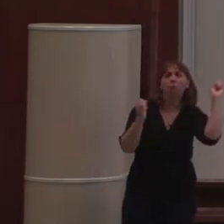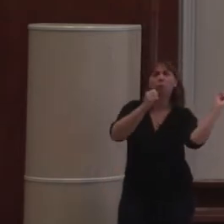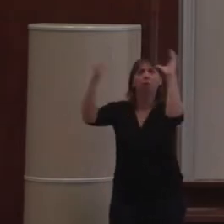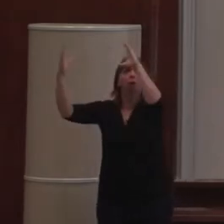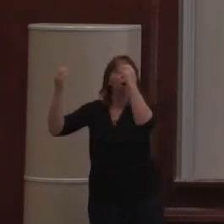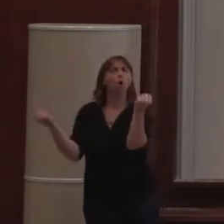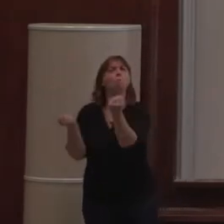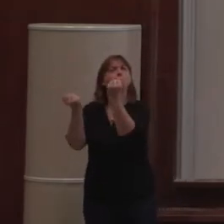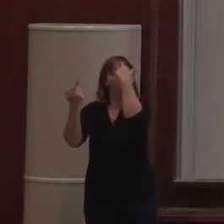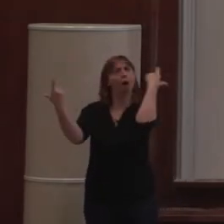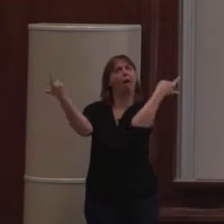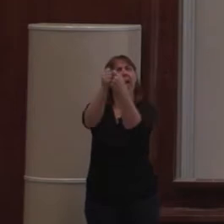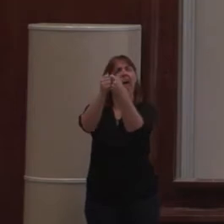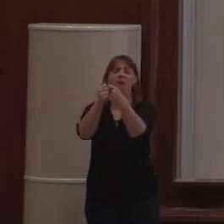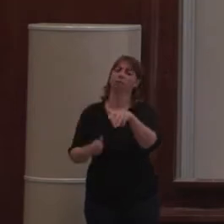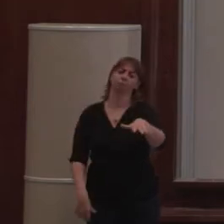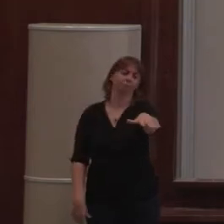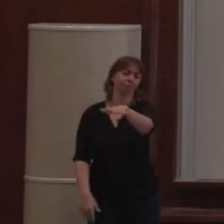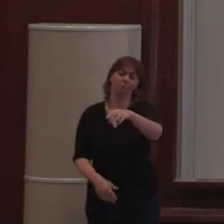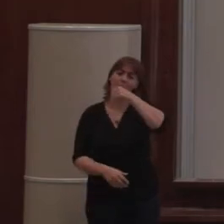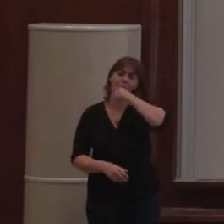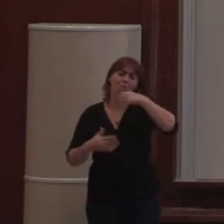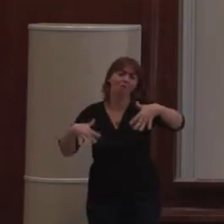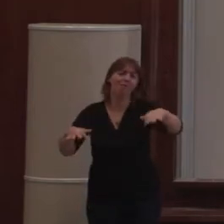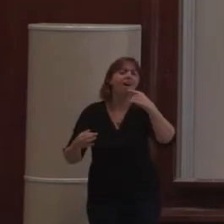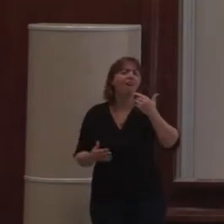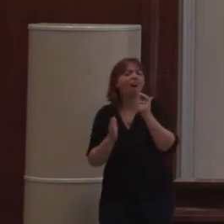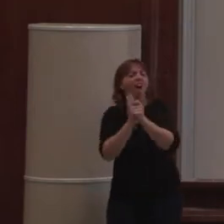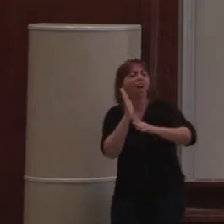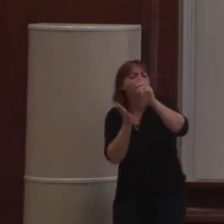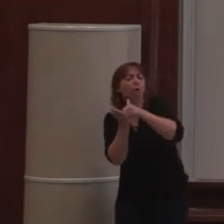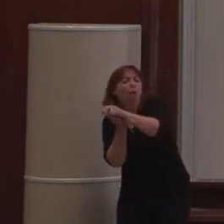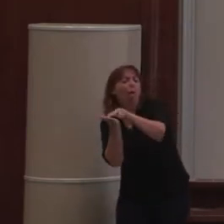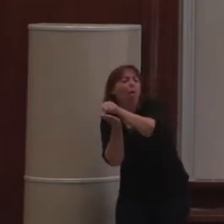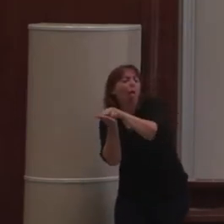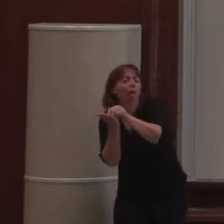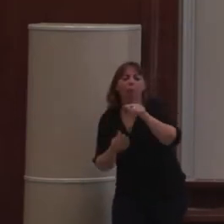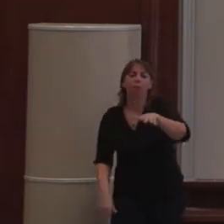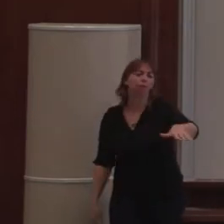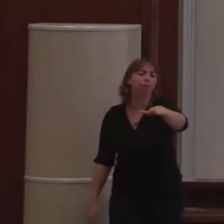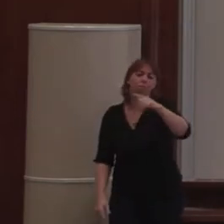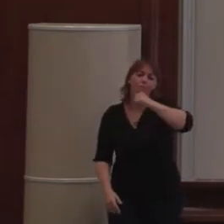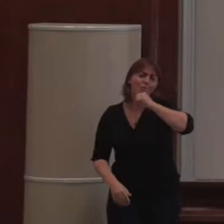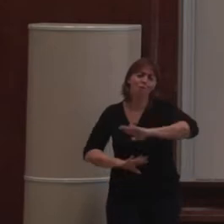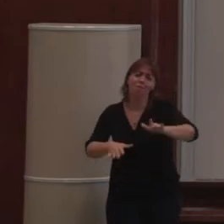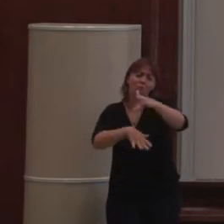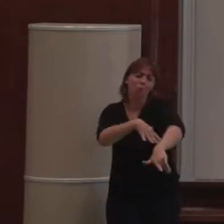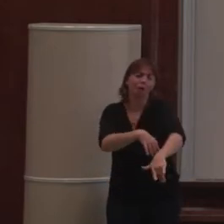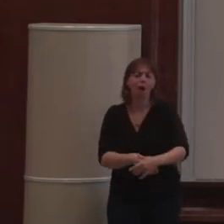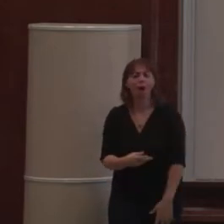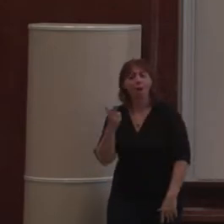il s'agit d'une publicité des années 80, d'une célèbre pâte à tartiner. Pour les autres, je pense que vous ne connaissez pas PLON,